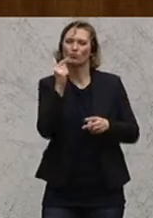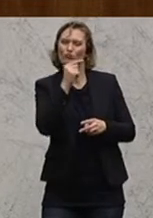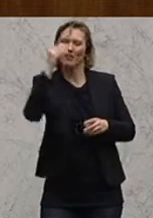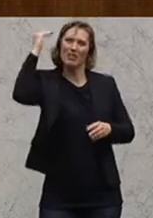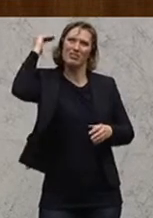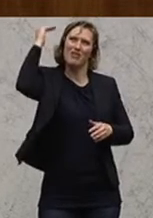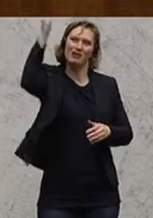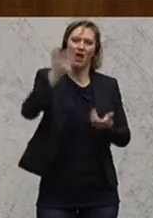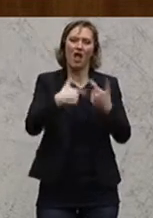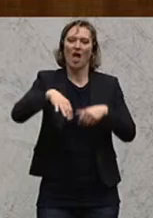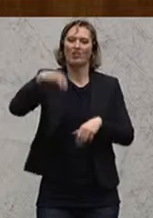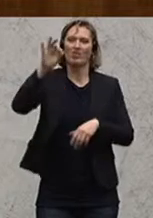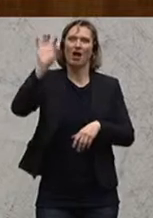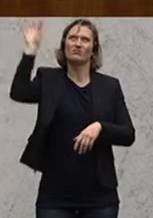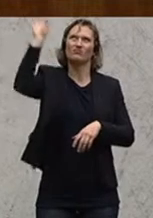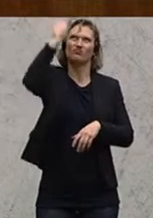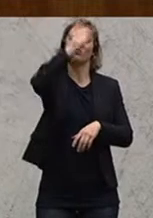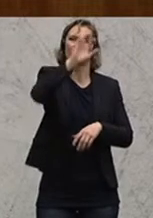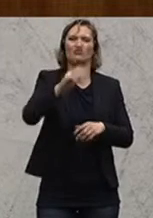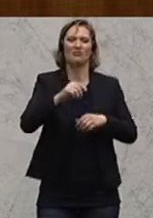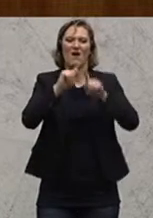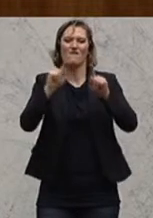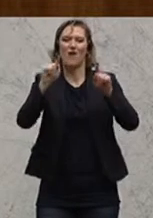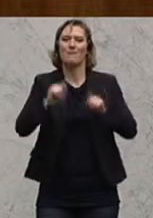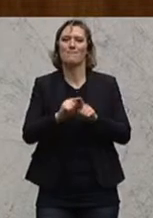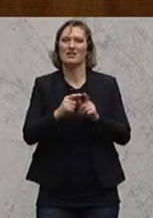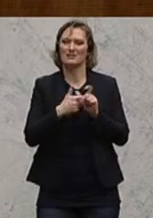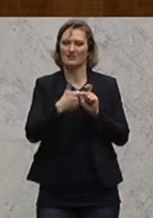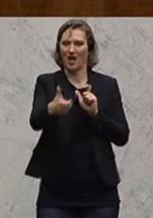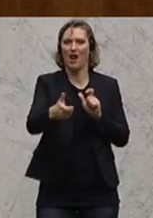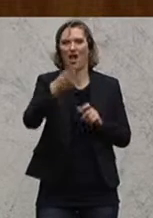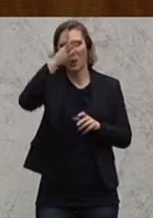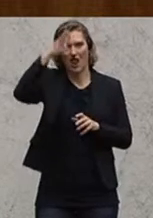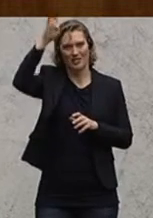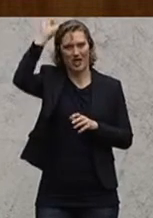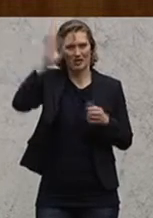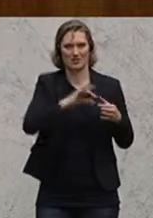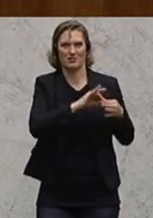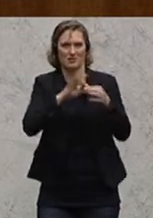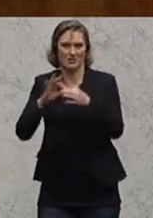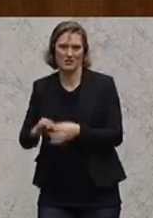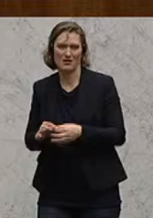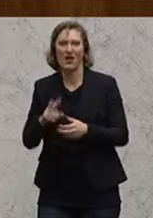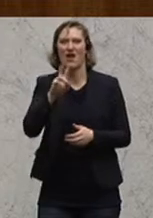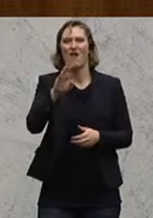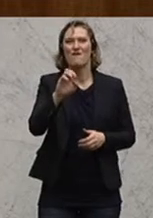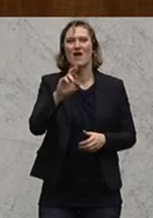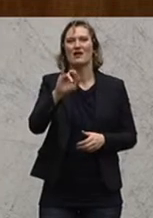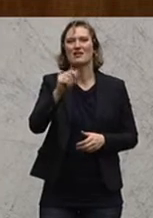des Kärntner Landtages geschrieben ist, nämlich dort in lateinischen Worten. Wäre das dem Boris Filia,